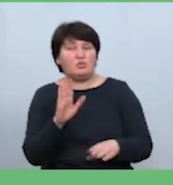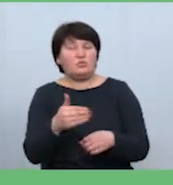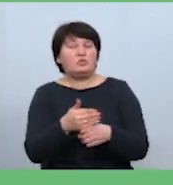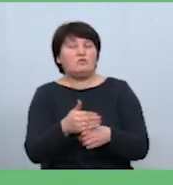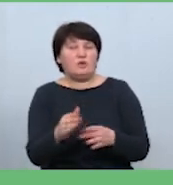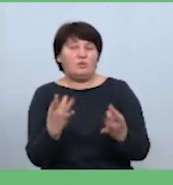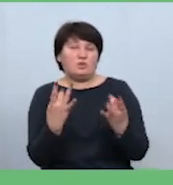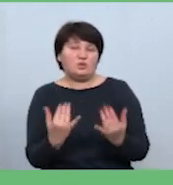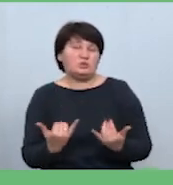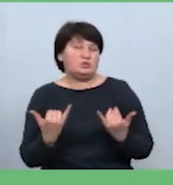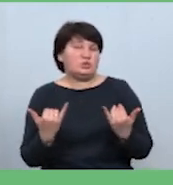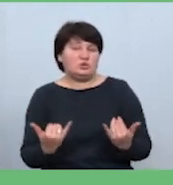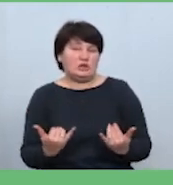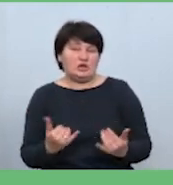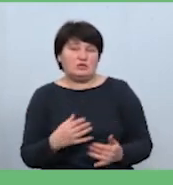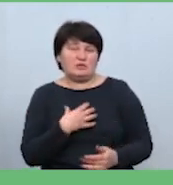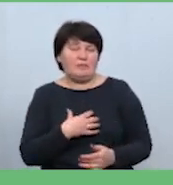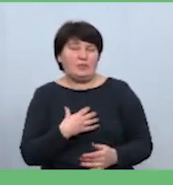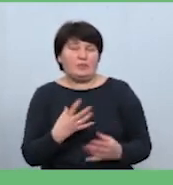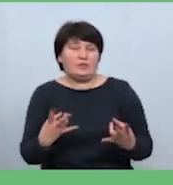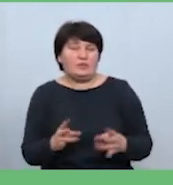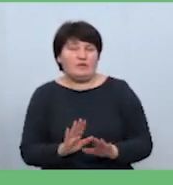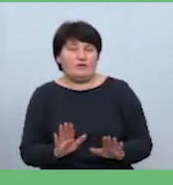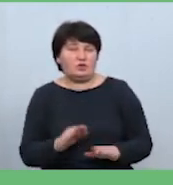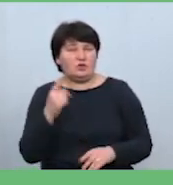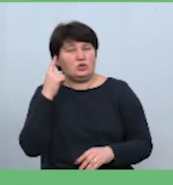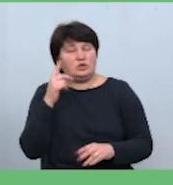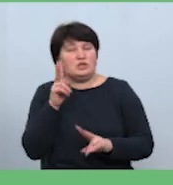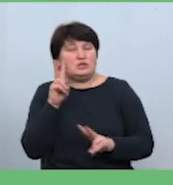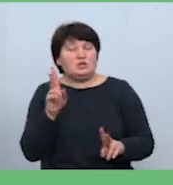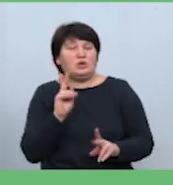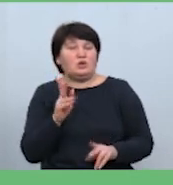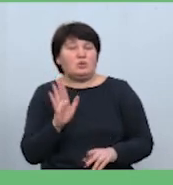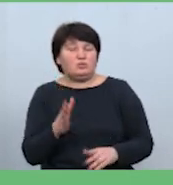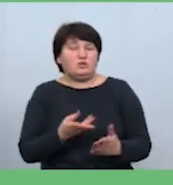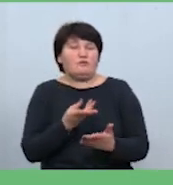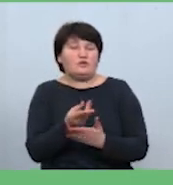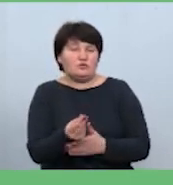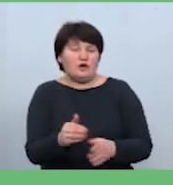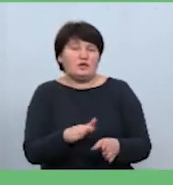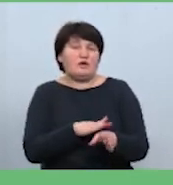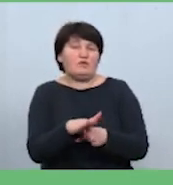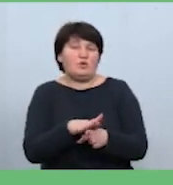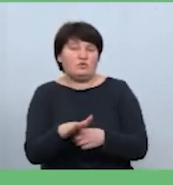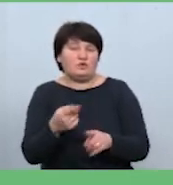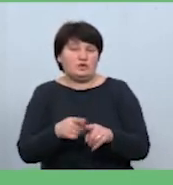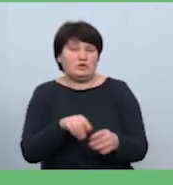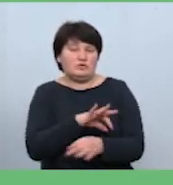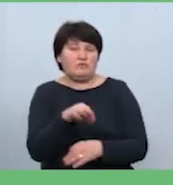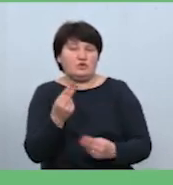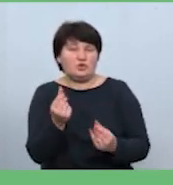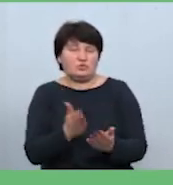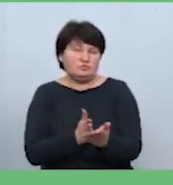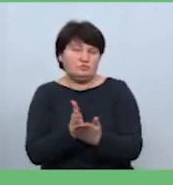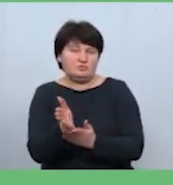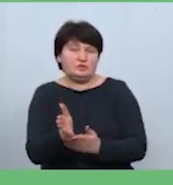зараз, ну, вона не начається питання, я не зрозуміла, коли буде повіднавлено фінансування і реалізація. Як і зараз всі кошти і всі ресурси сприймавлені на